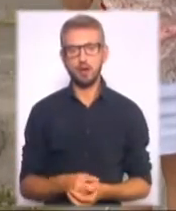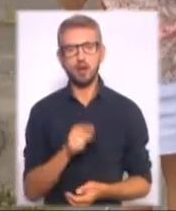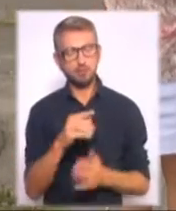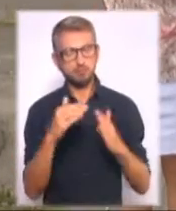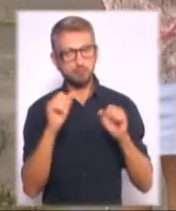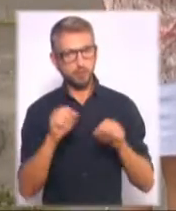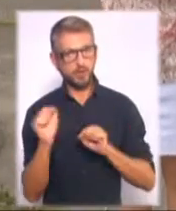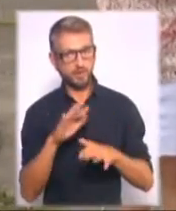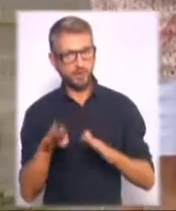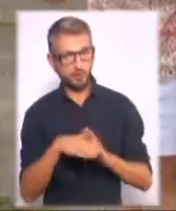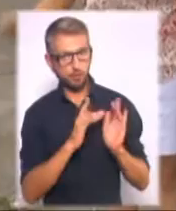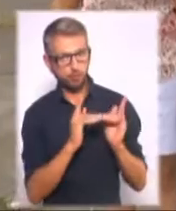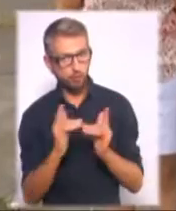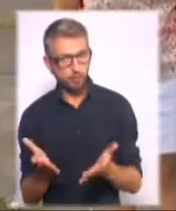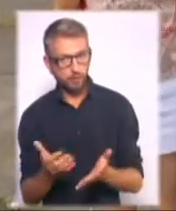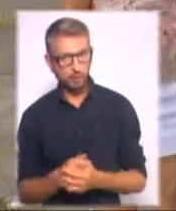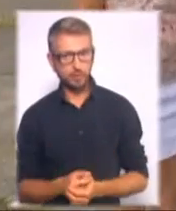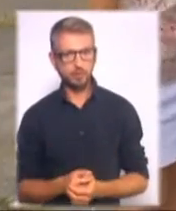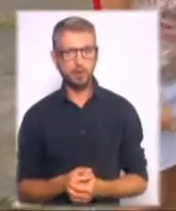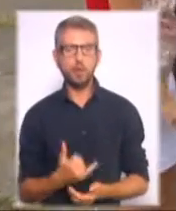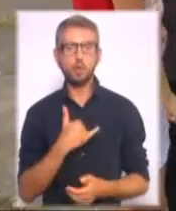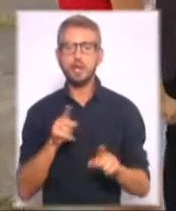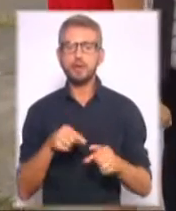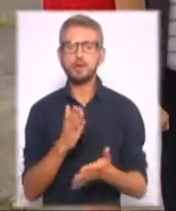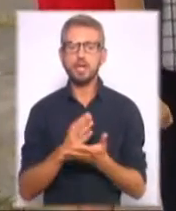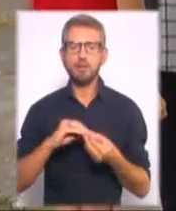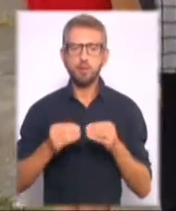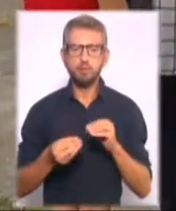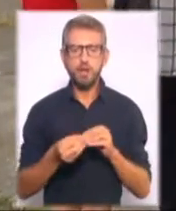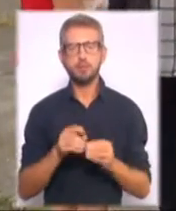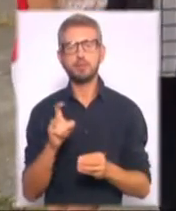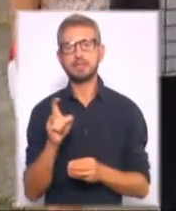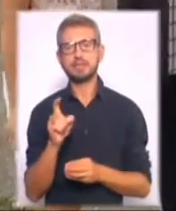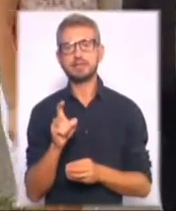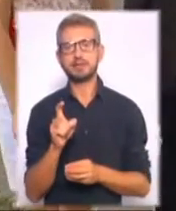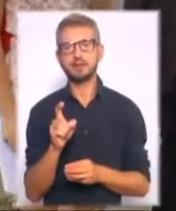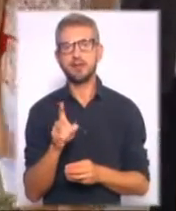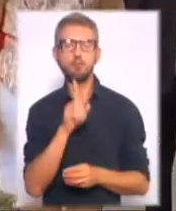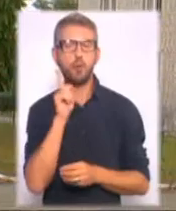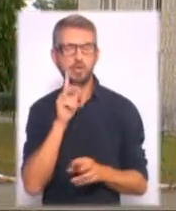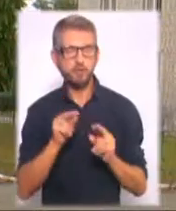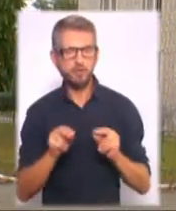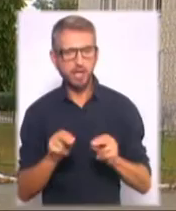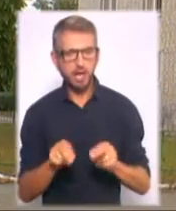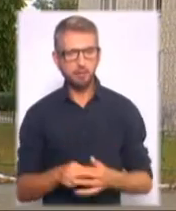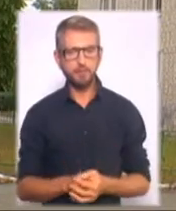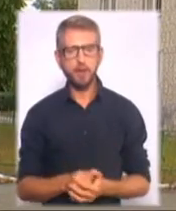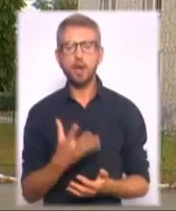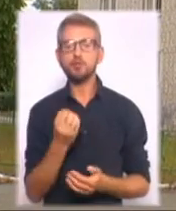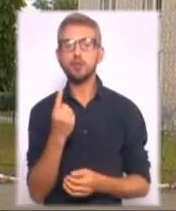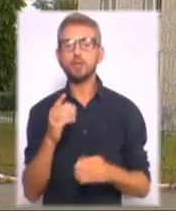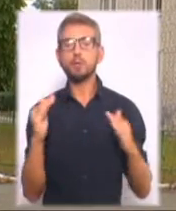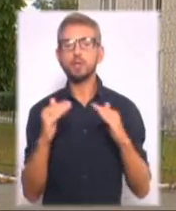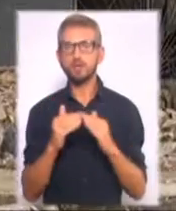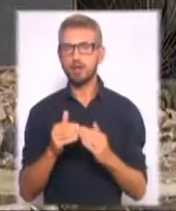гуртожиток? Через дорогу Можливо робити собі. У нас теж є проблеми з світянськими, з молодими вчителями. А от в ще одні будівлі, яка